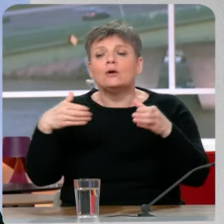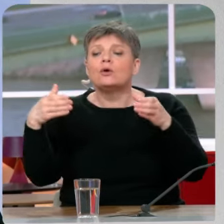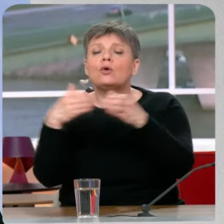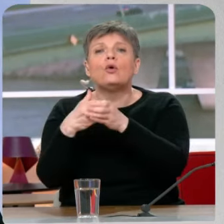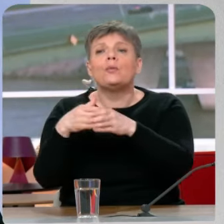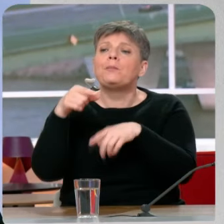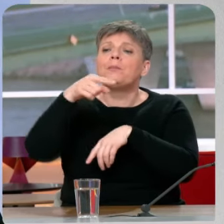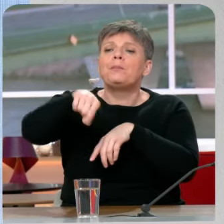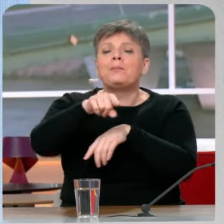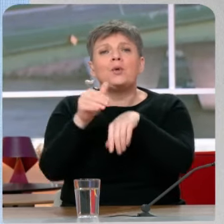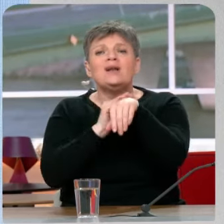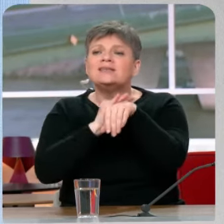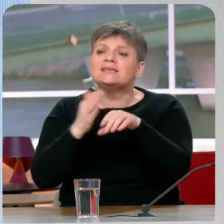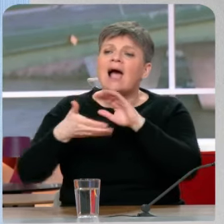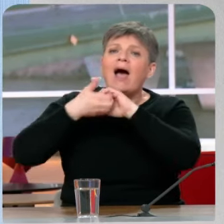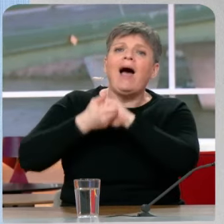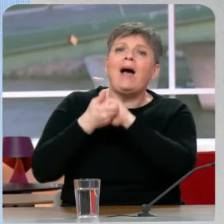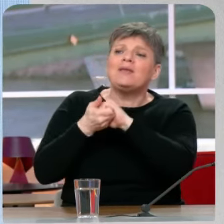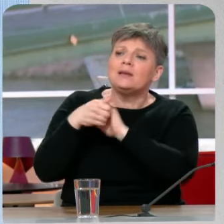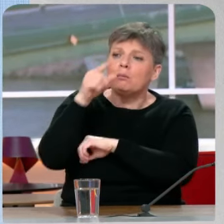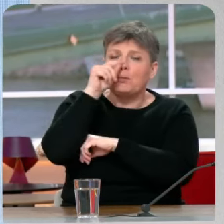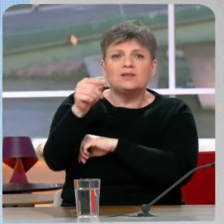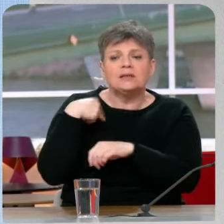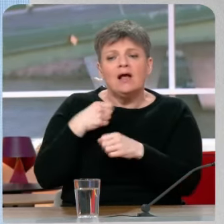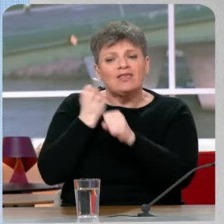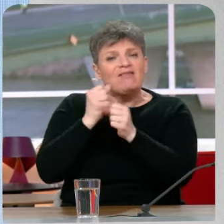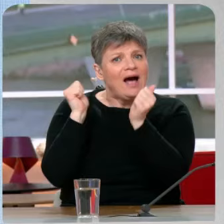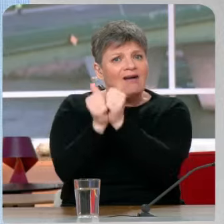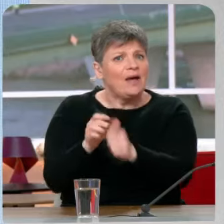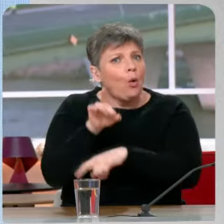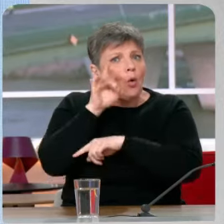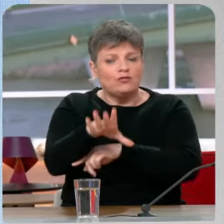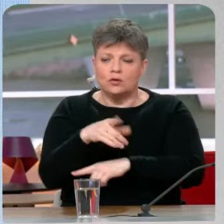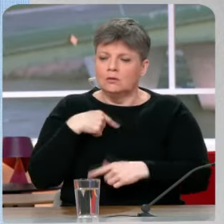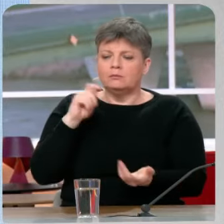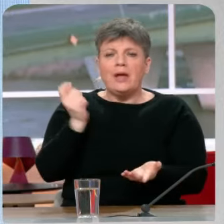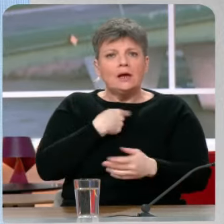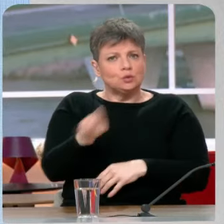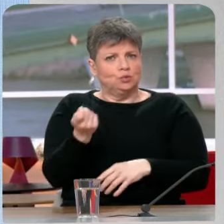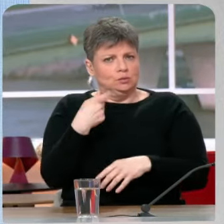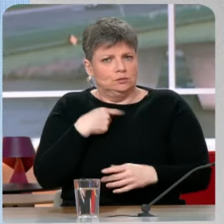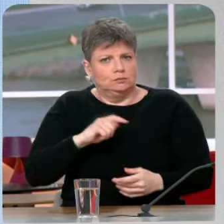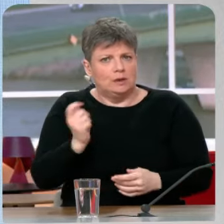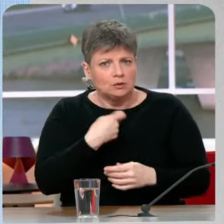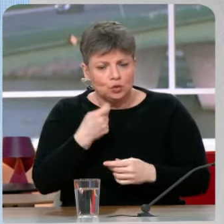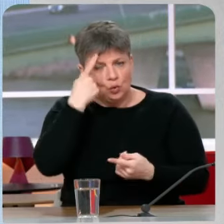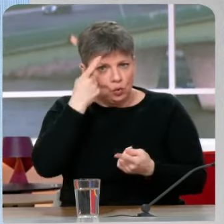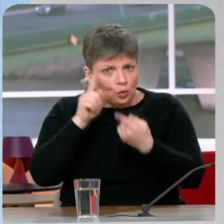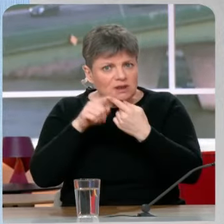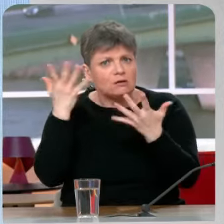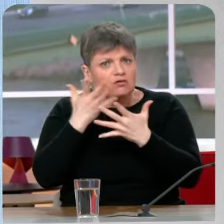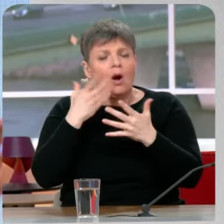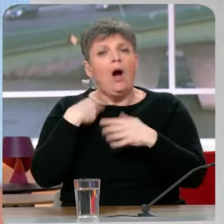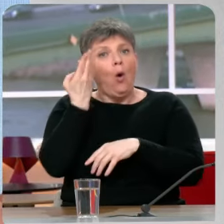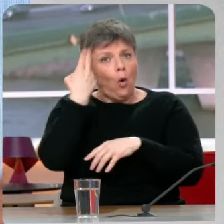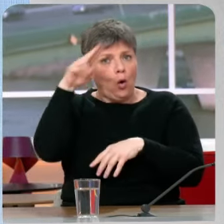président russe, Vladimir Poutine ? Évidemment. Nous, nous sommes pour un arc pro-européen, de gestion, de construction de l'Europe, qui